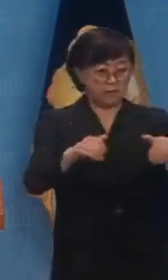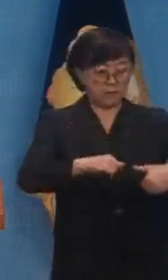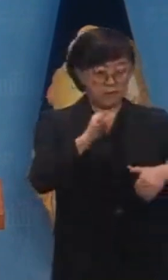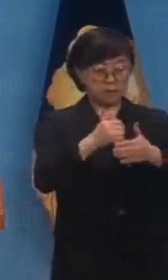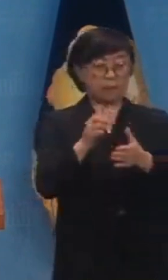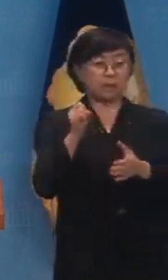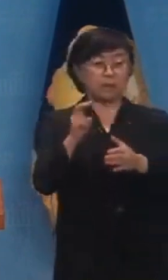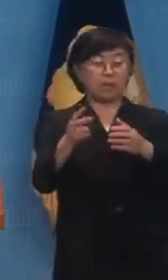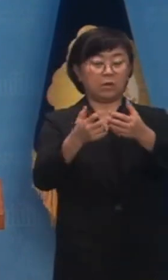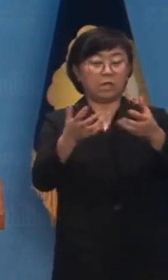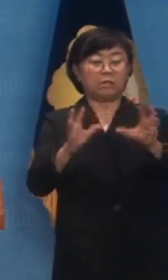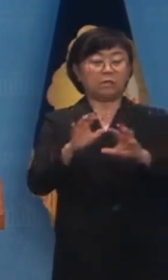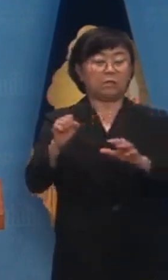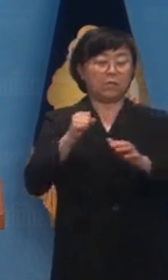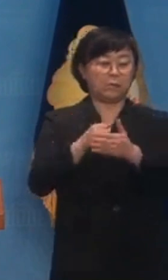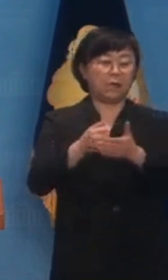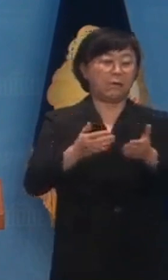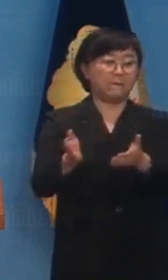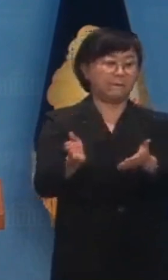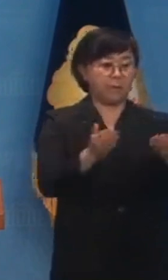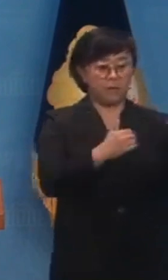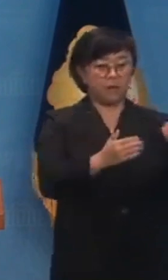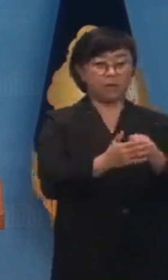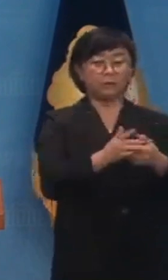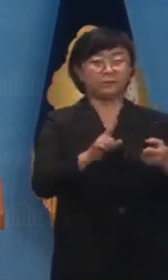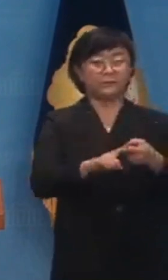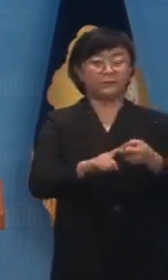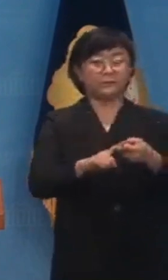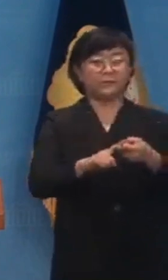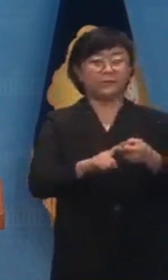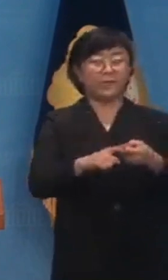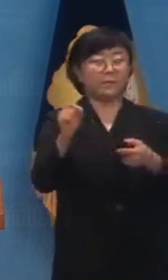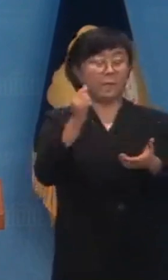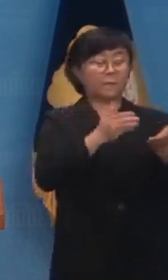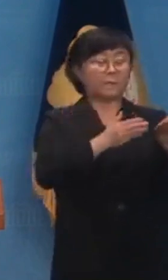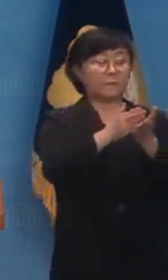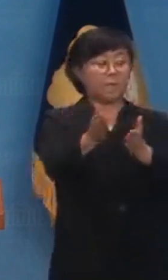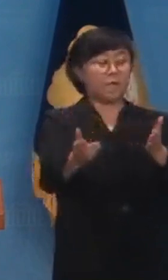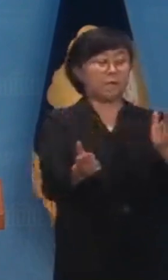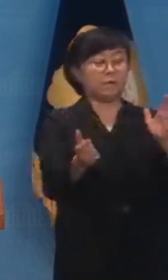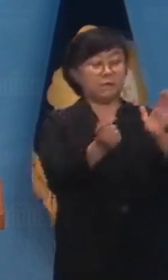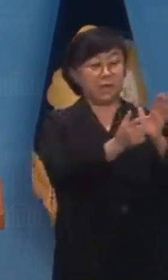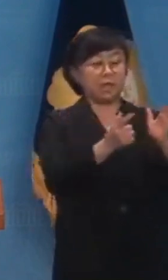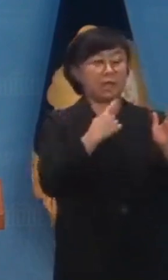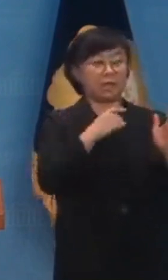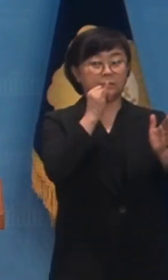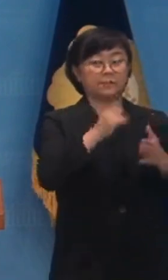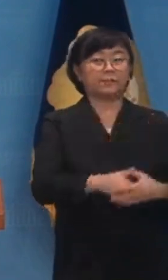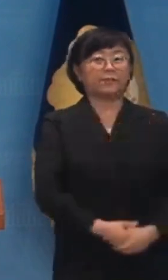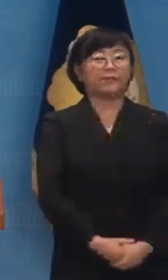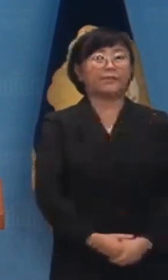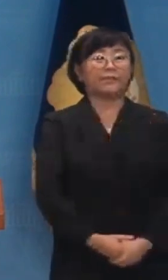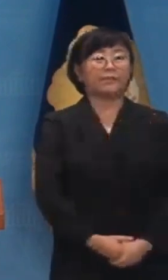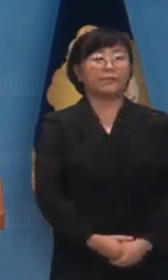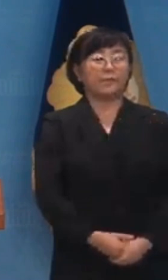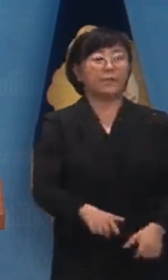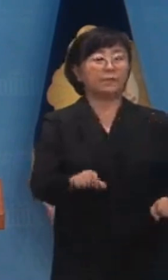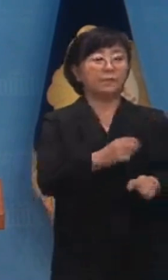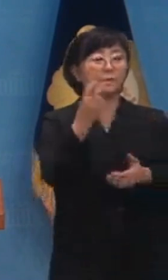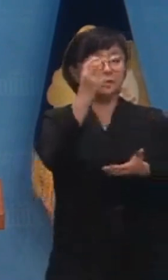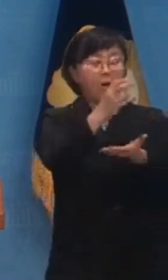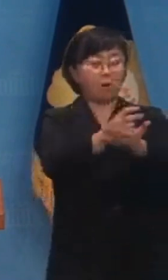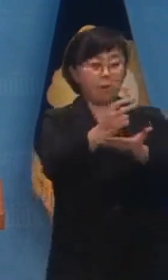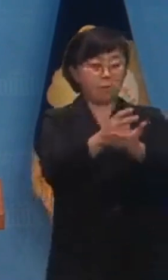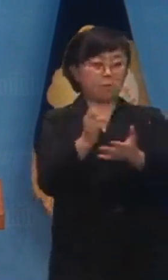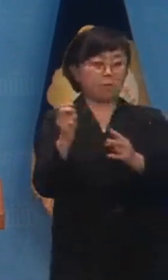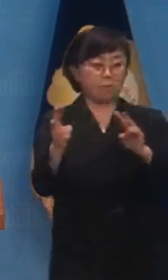여당인 국민의힘을 패스에 간제, 패스트트랙에 올린 민주당입니다. 특검법은